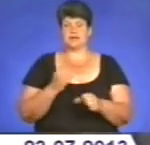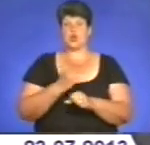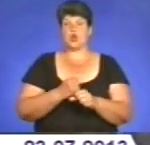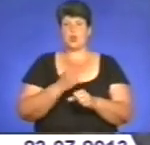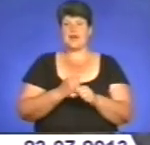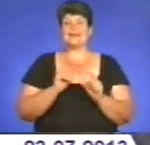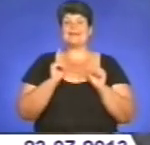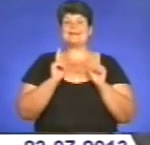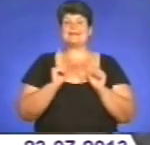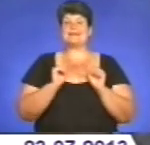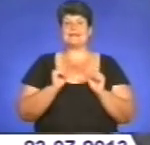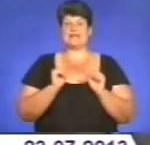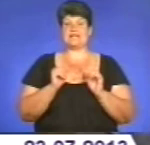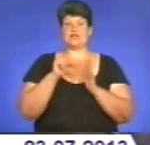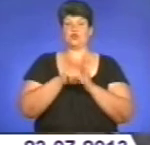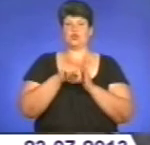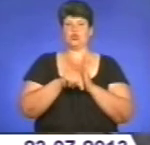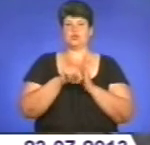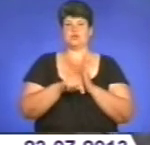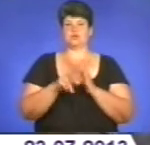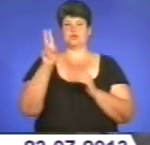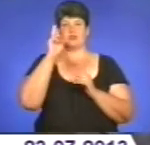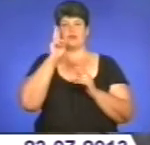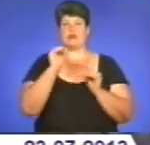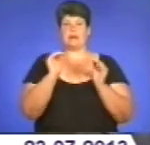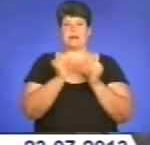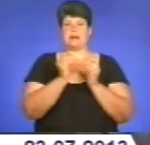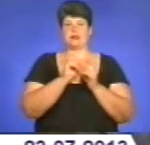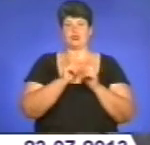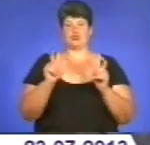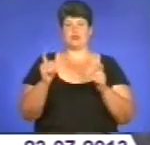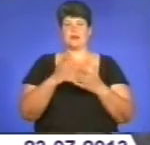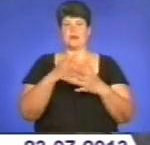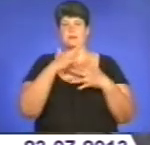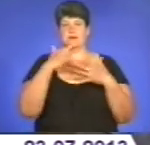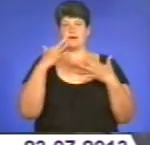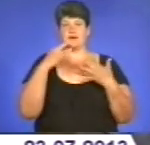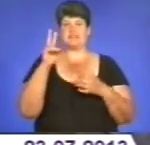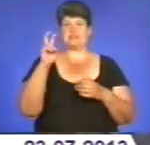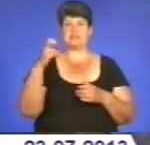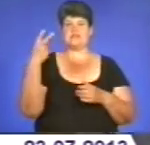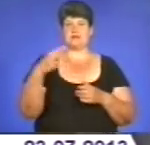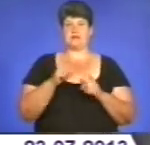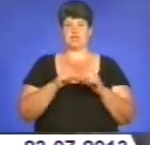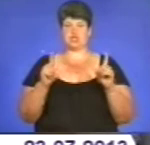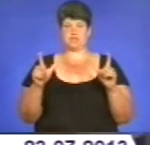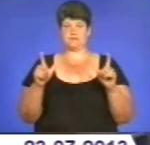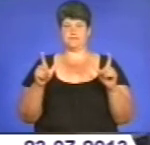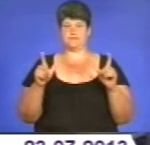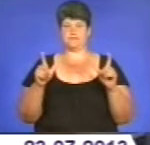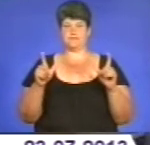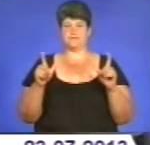тільки внутрішні вбиральні в тих маленьких школах. Їх в них є багато, їх в нас 220, правда